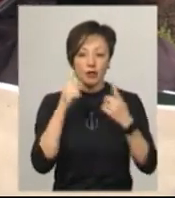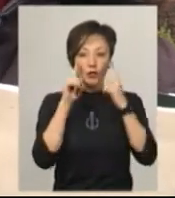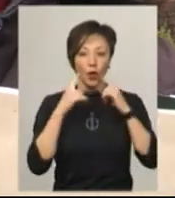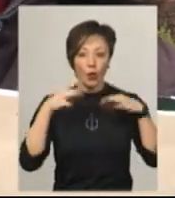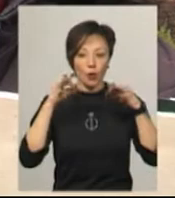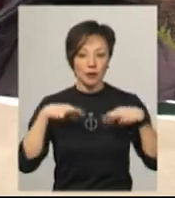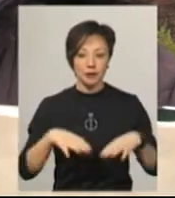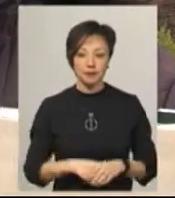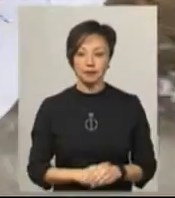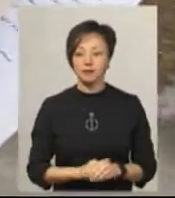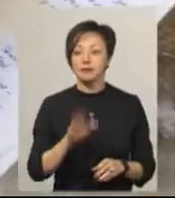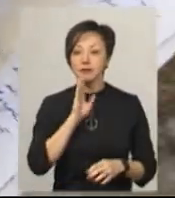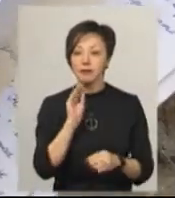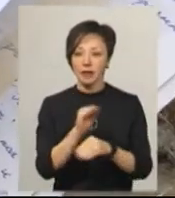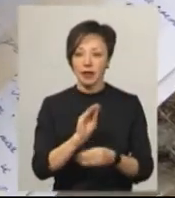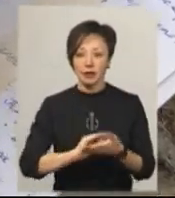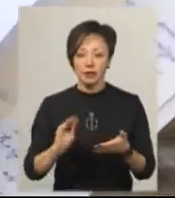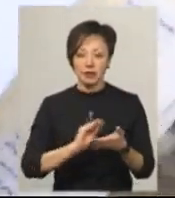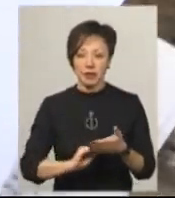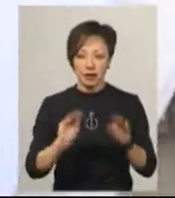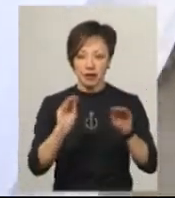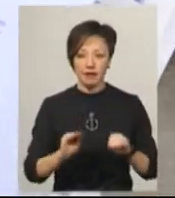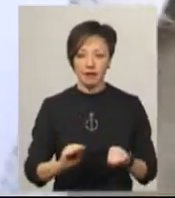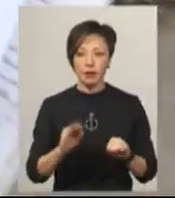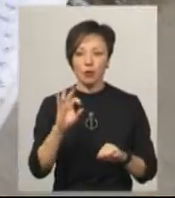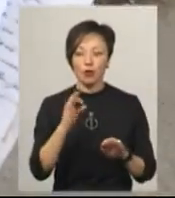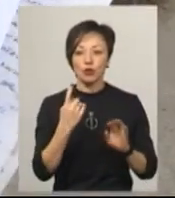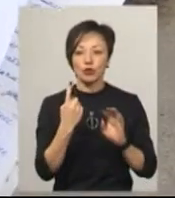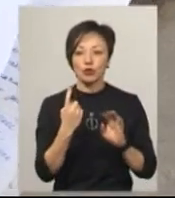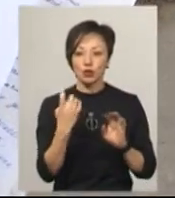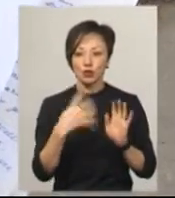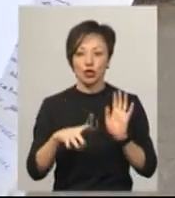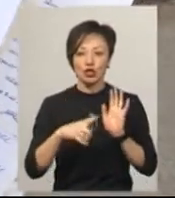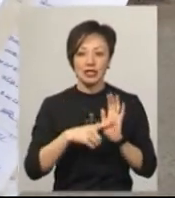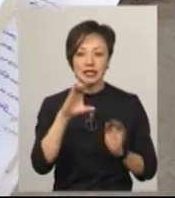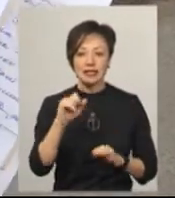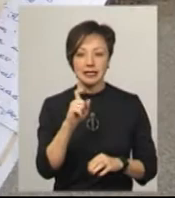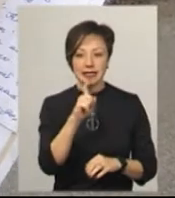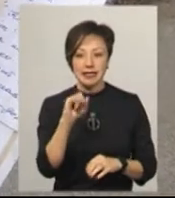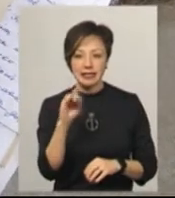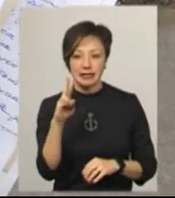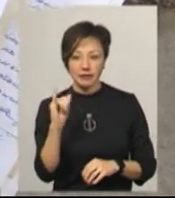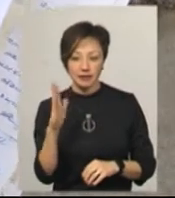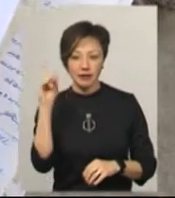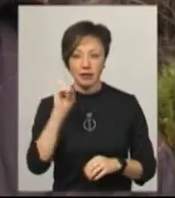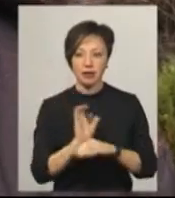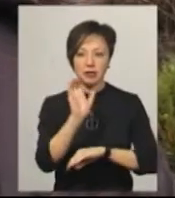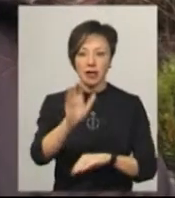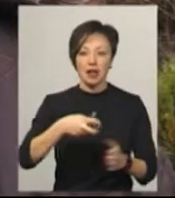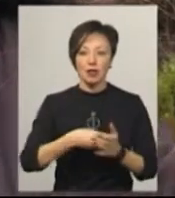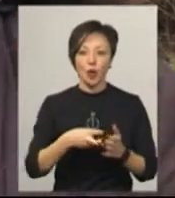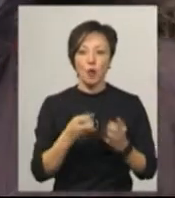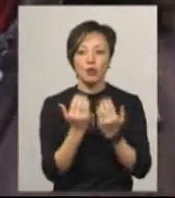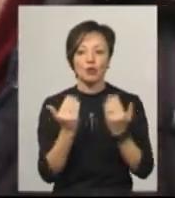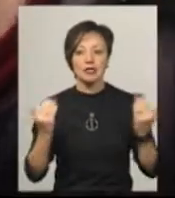сльози. Сусана Кац додає, написала відомості про 146 євреїв Зінькова, які загинули та надіслала листом у музей Єрусалиму. Я